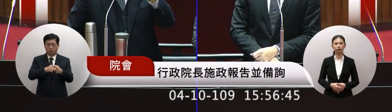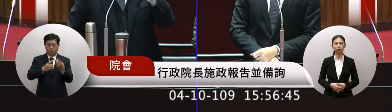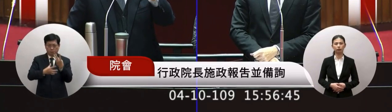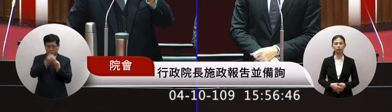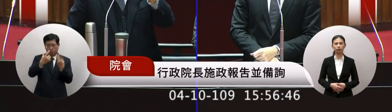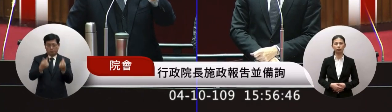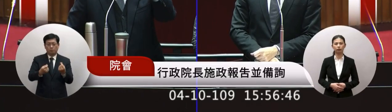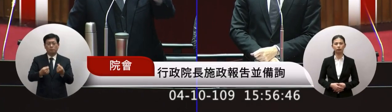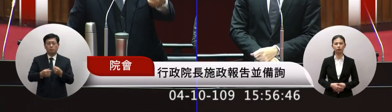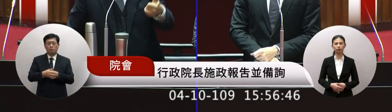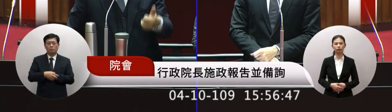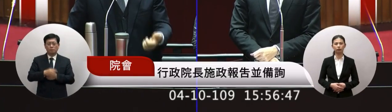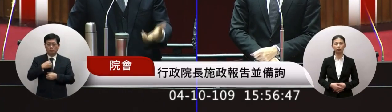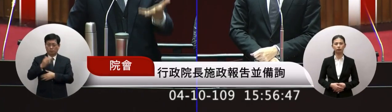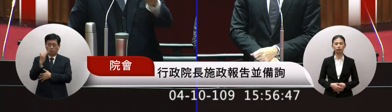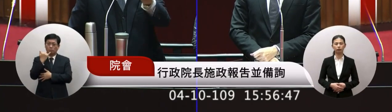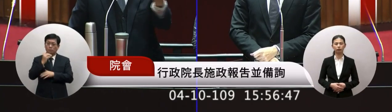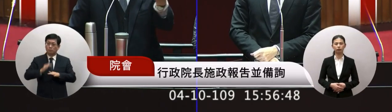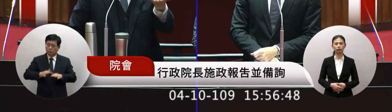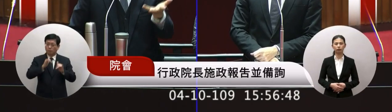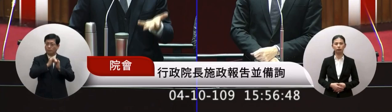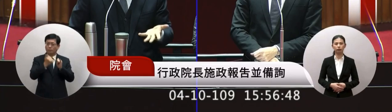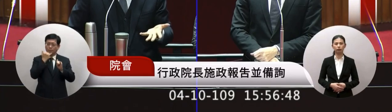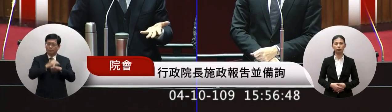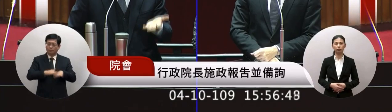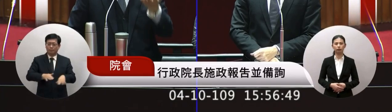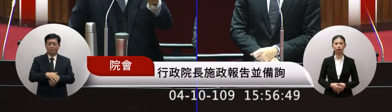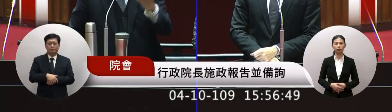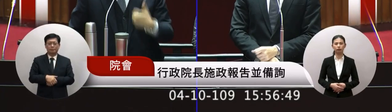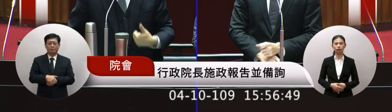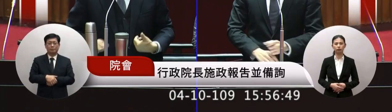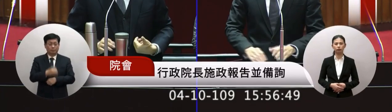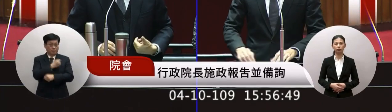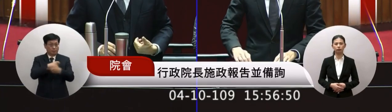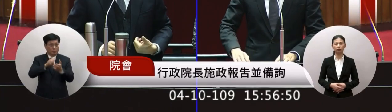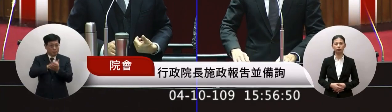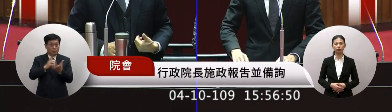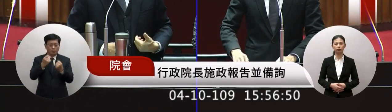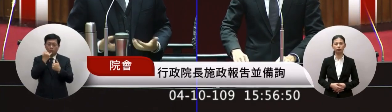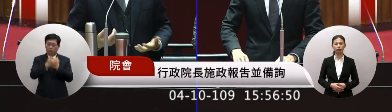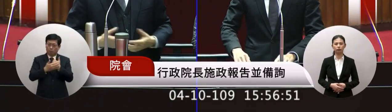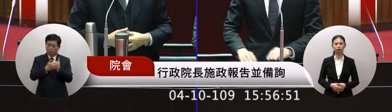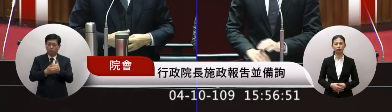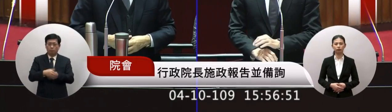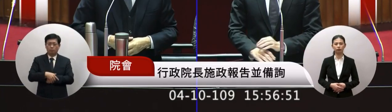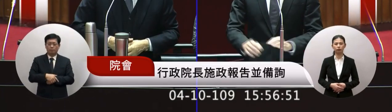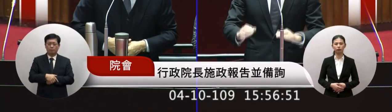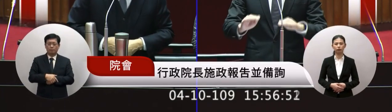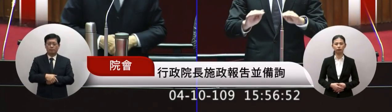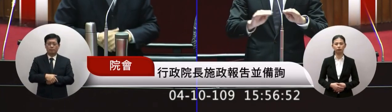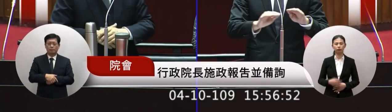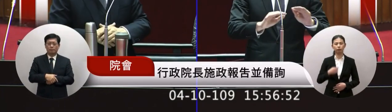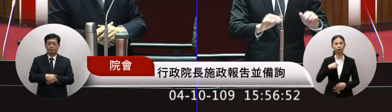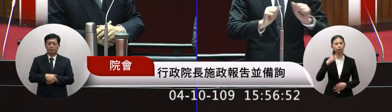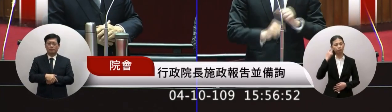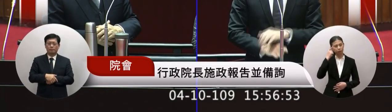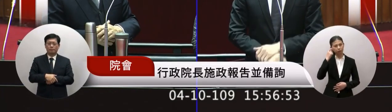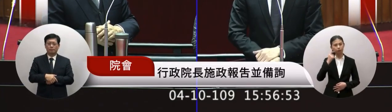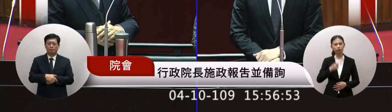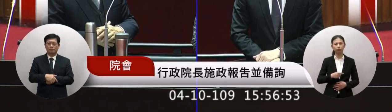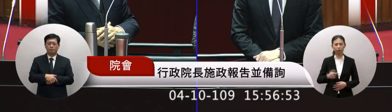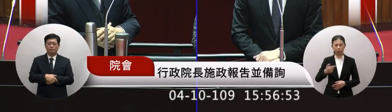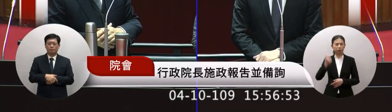國家可以進步社會可以安定勞工可以保障是 我想那最